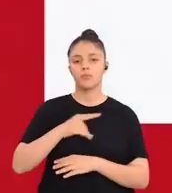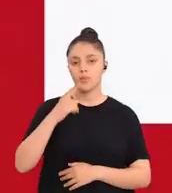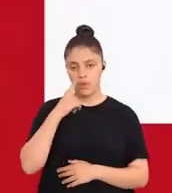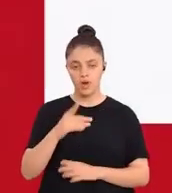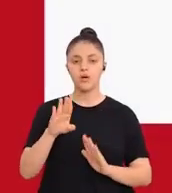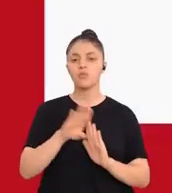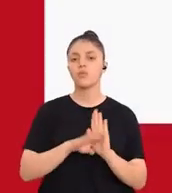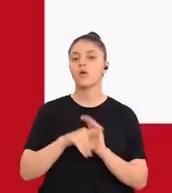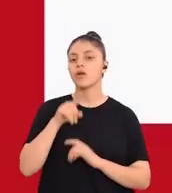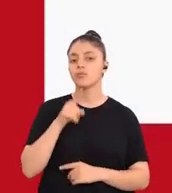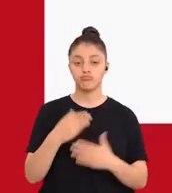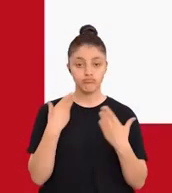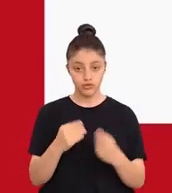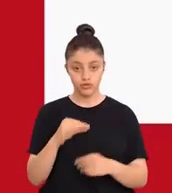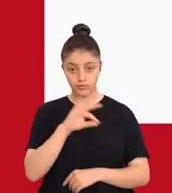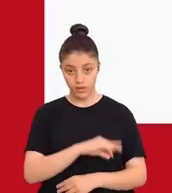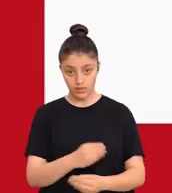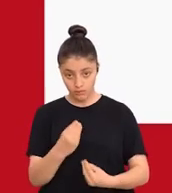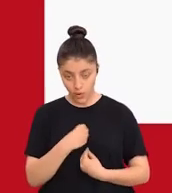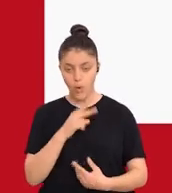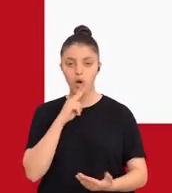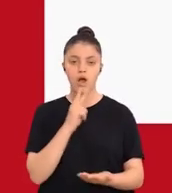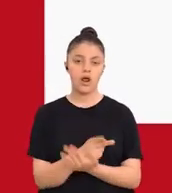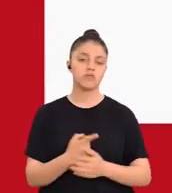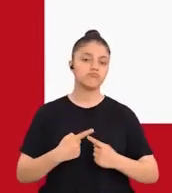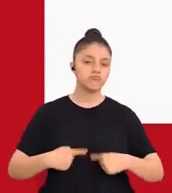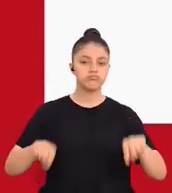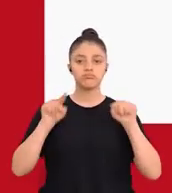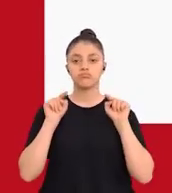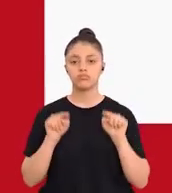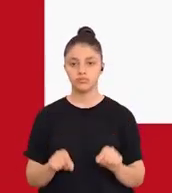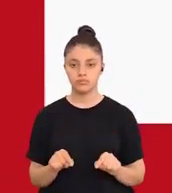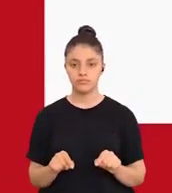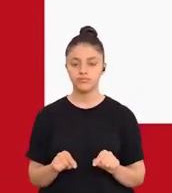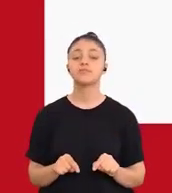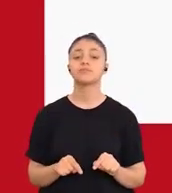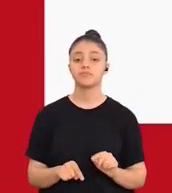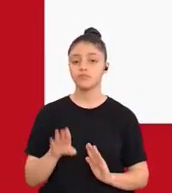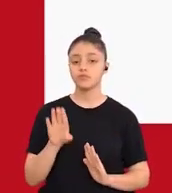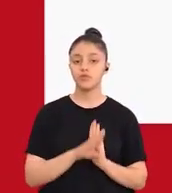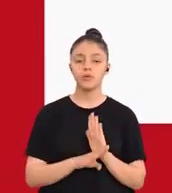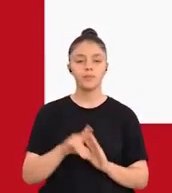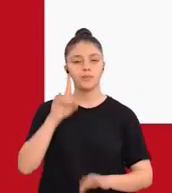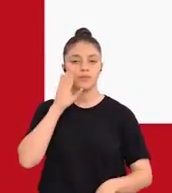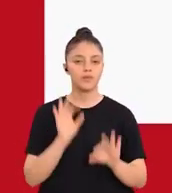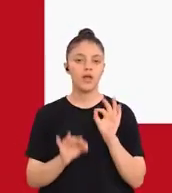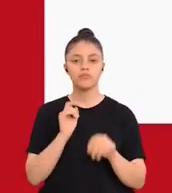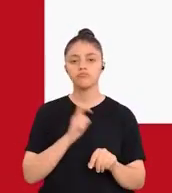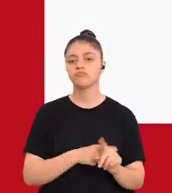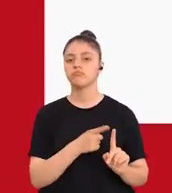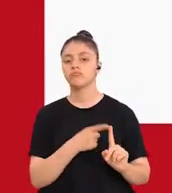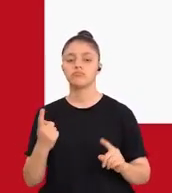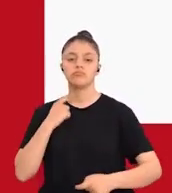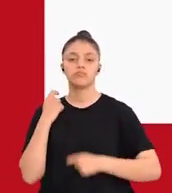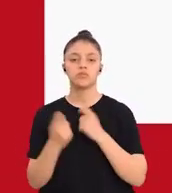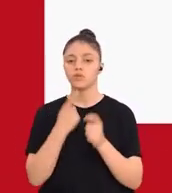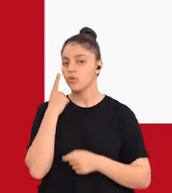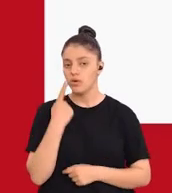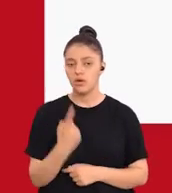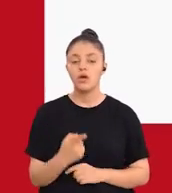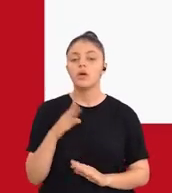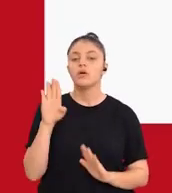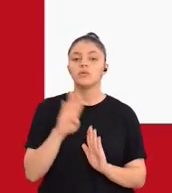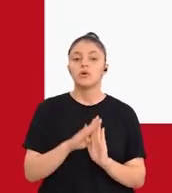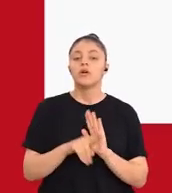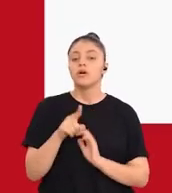bütün olarak programın etkililiği hakkında karar aldığımız bir aşamadır. Programın değerlendirme sürecinde